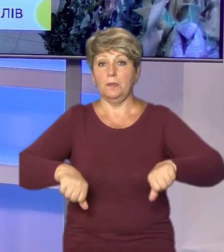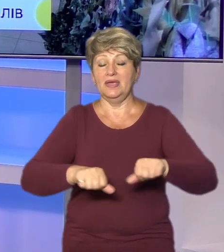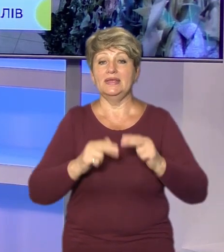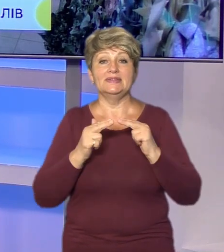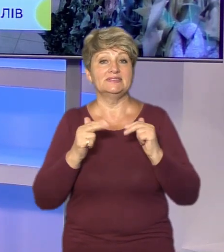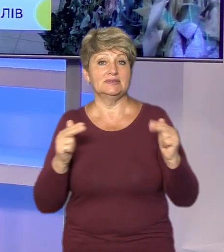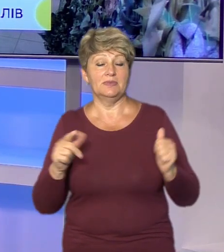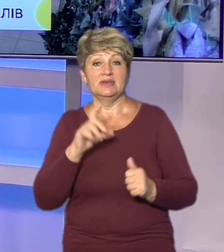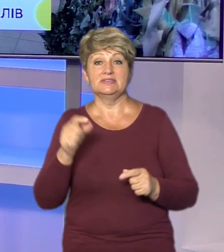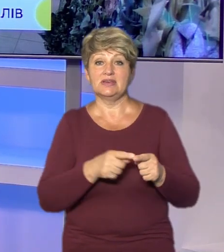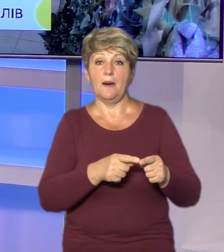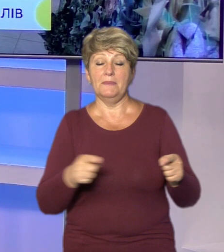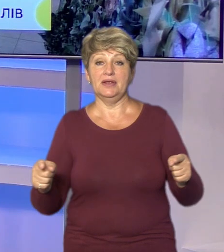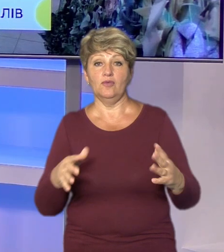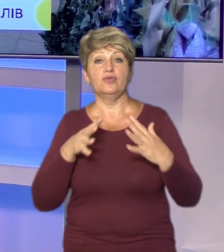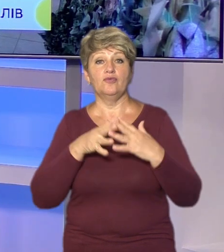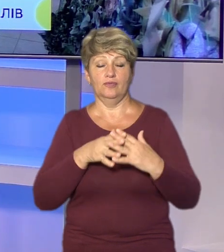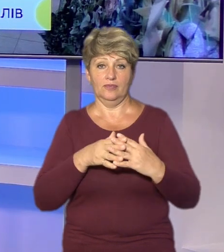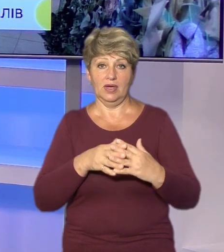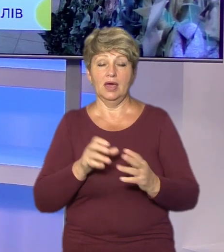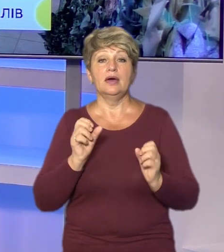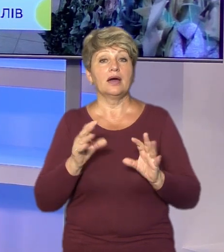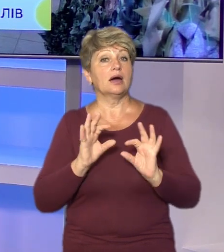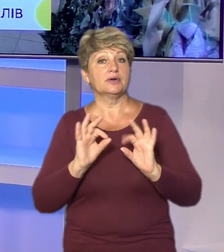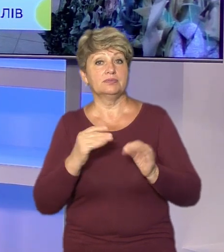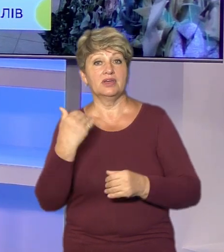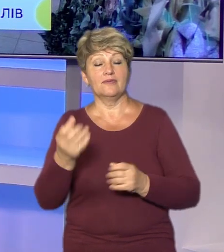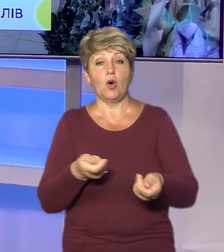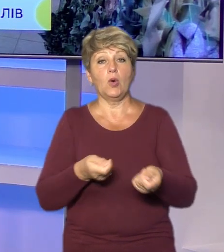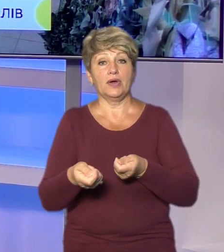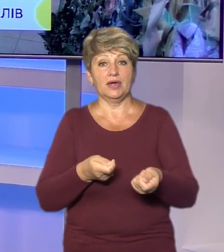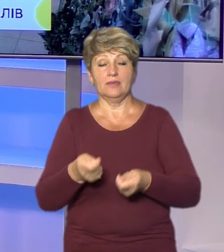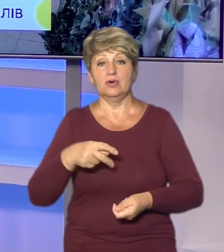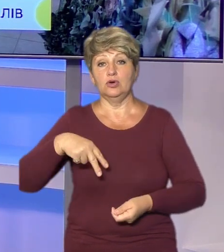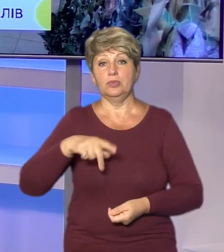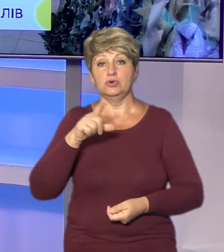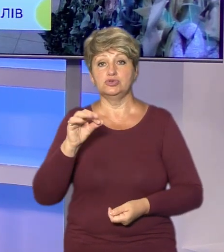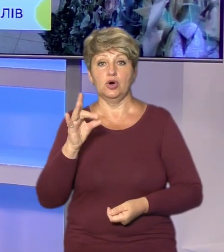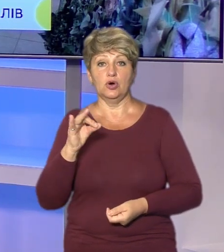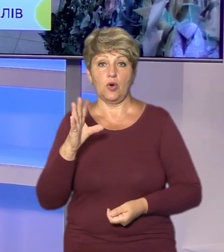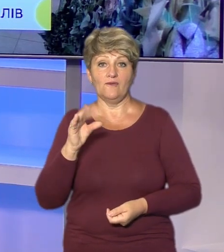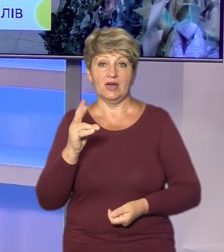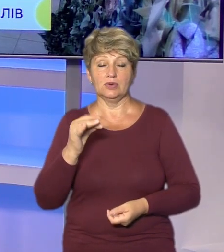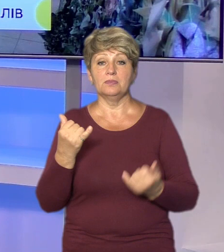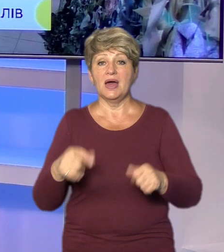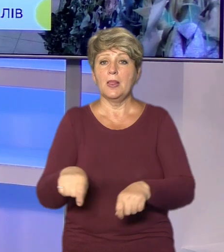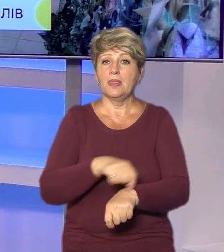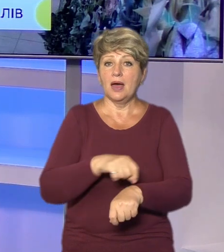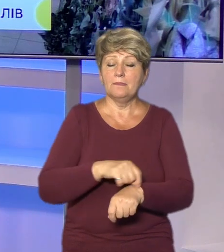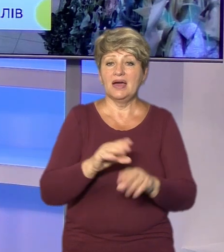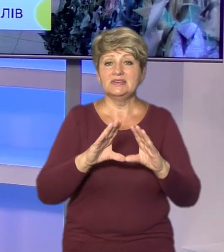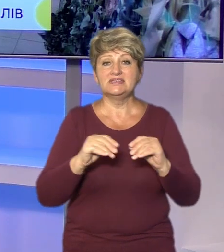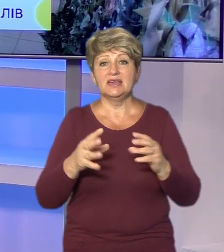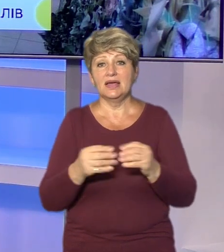Дніпровський за період повномасштабного вторгнення. Як розповіла його керівниця Любов Здоровенко, нині тканина і синтепон